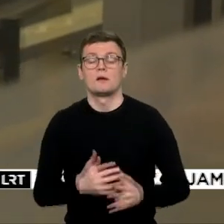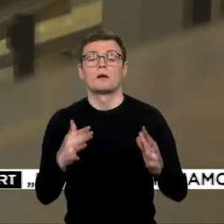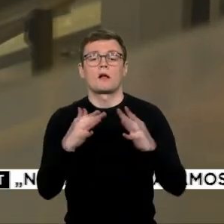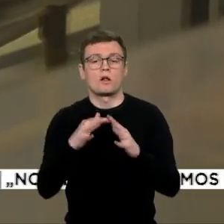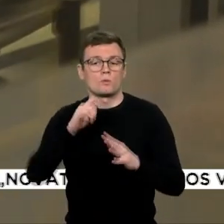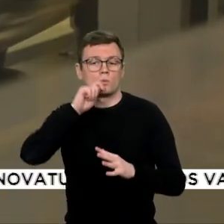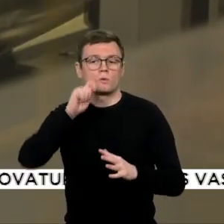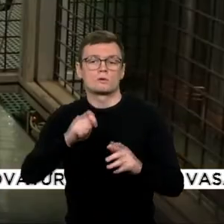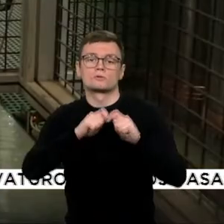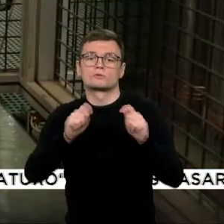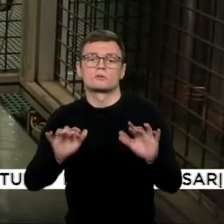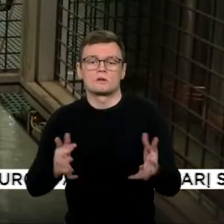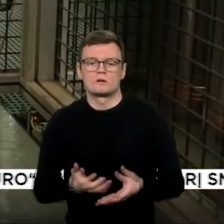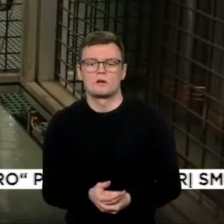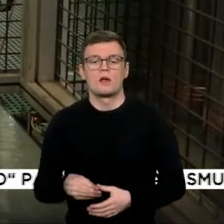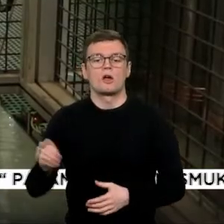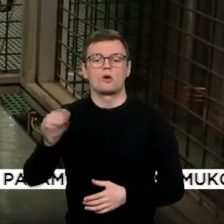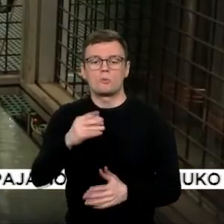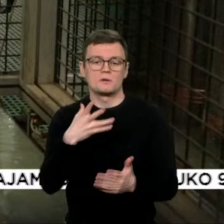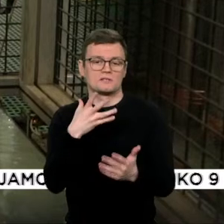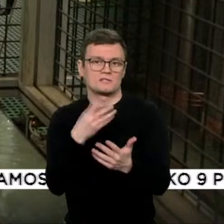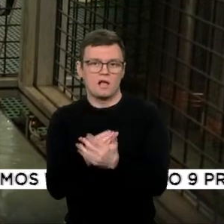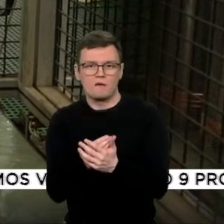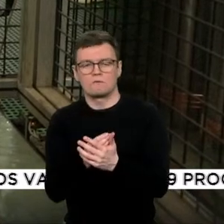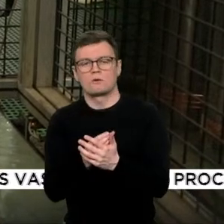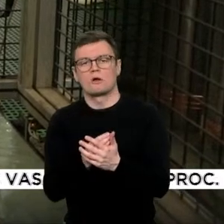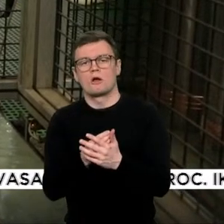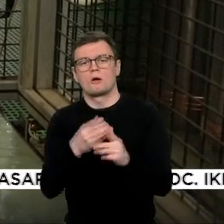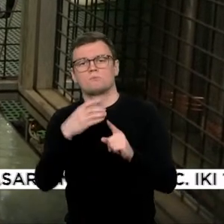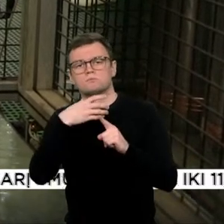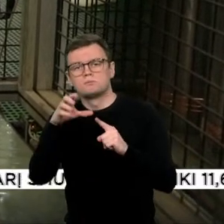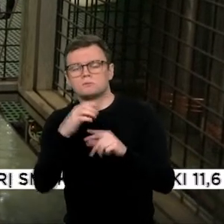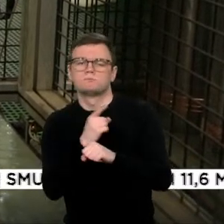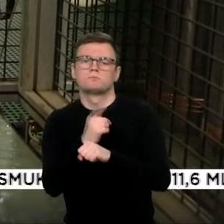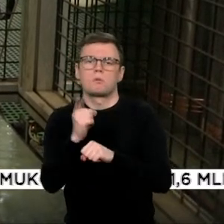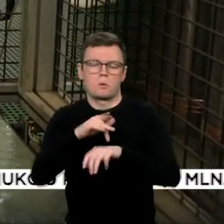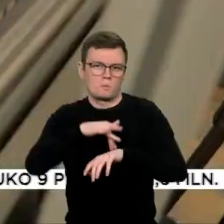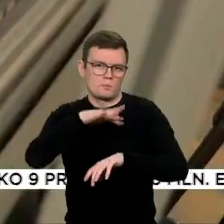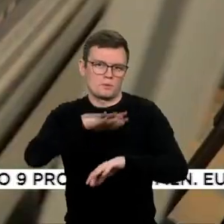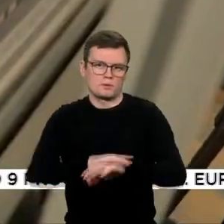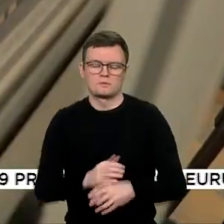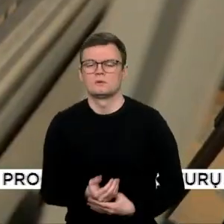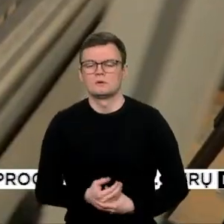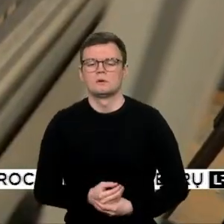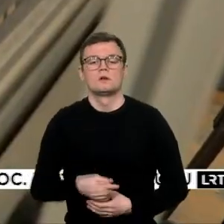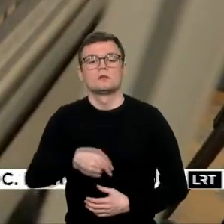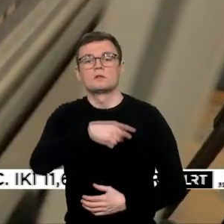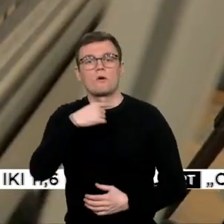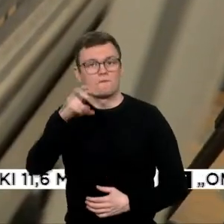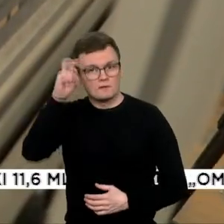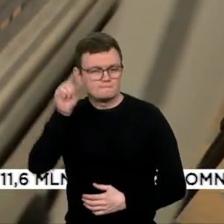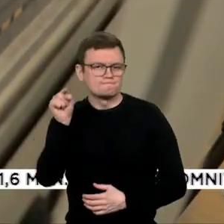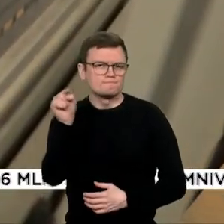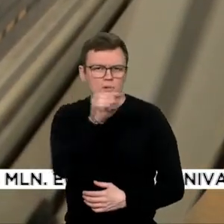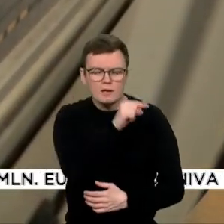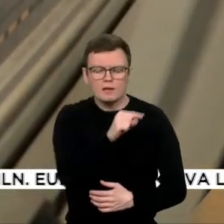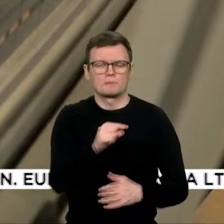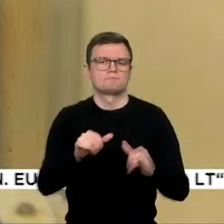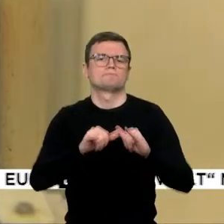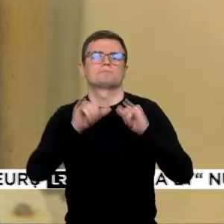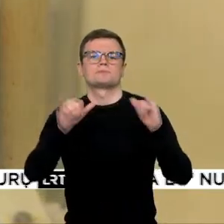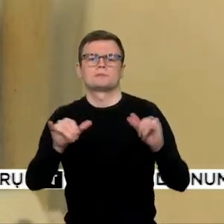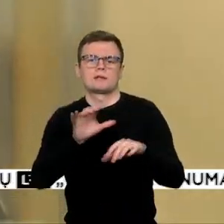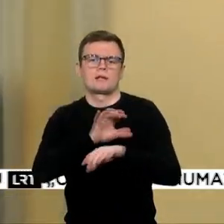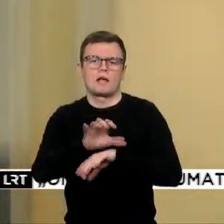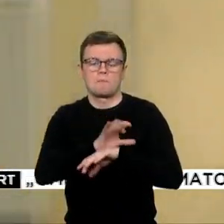Europa gerokai ištuštino savo šaudmenų atsargas vis daugiau šalių ėmės kelbti didinančios amunicijos gamybą. Čia analitikai kalba, kad iki